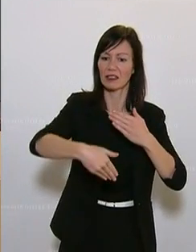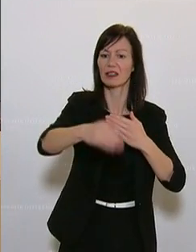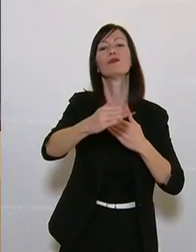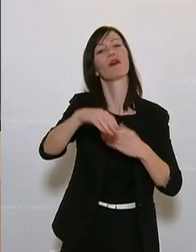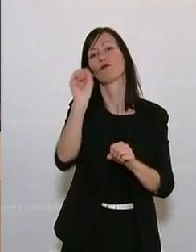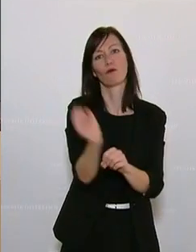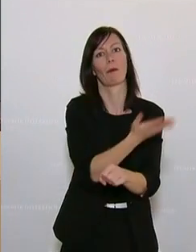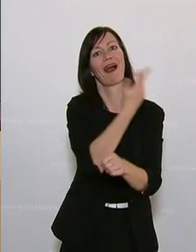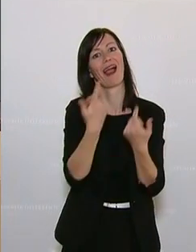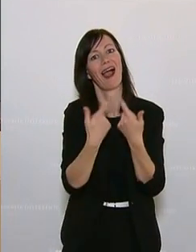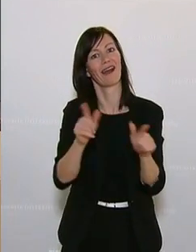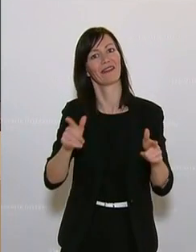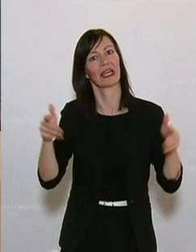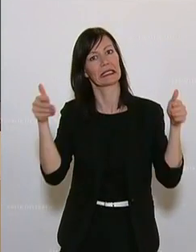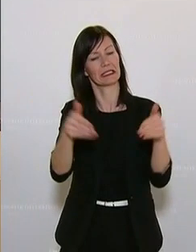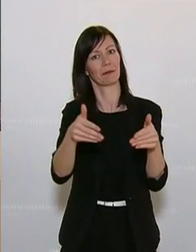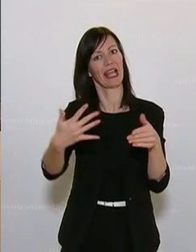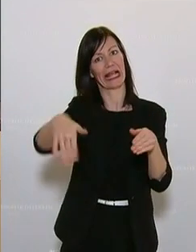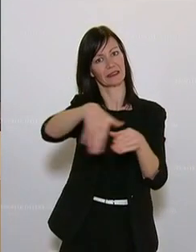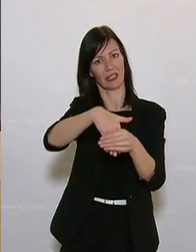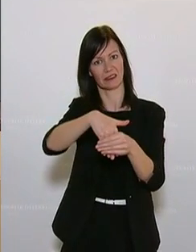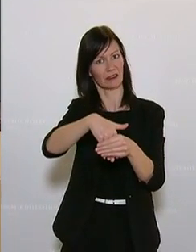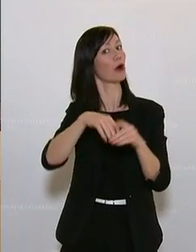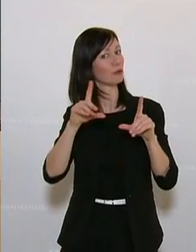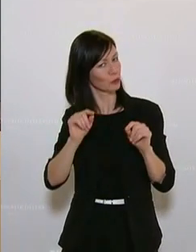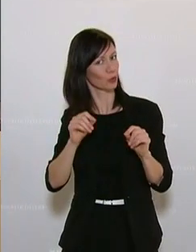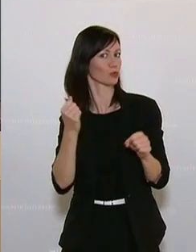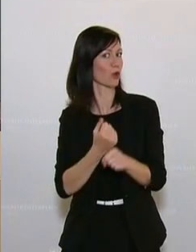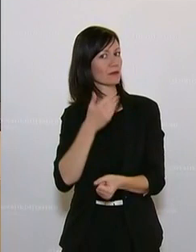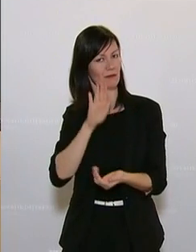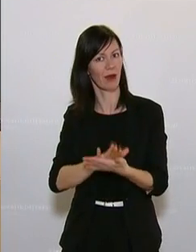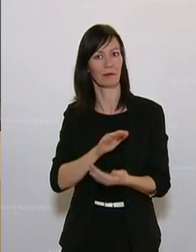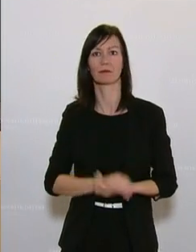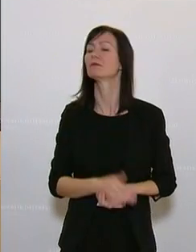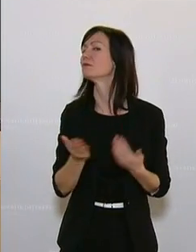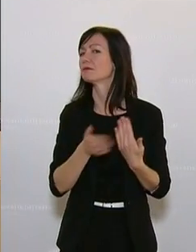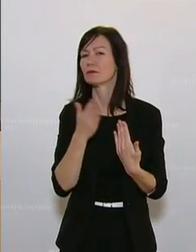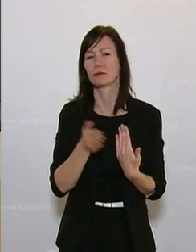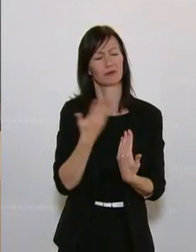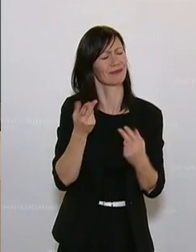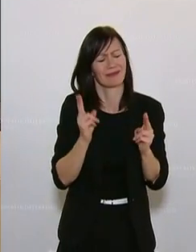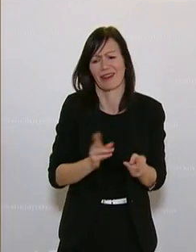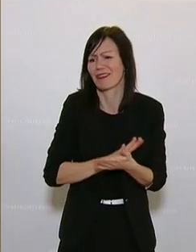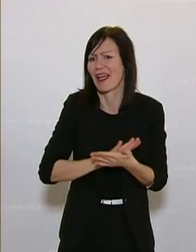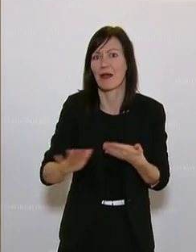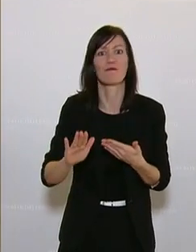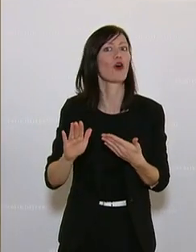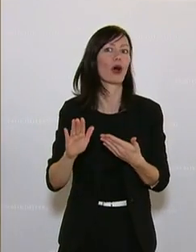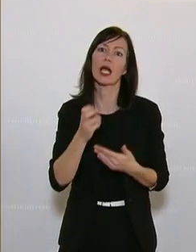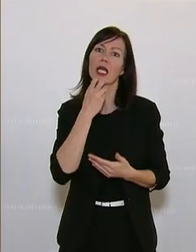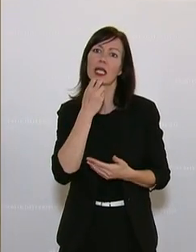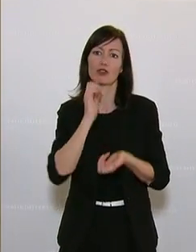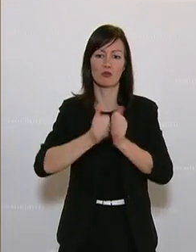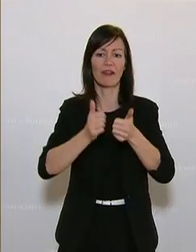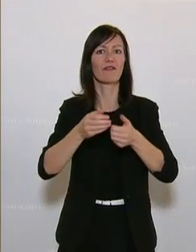andere Disziplinen an dieser Stelle eintreten. Die Entscheidung hierfür kann beispielsweise ganz unproblematisch von E-Sport-Verbänden